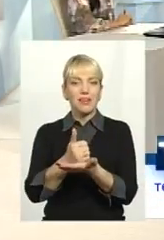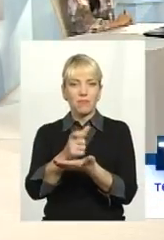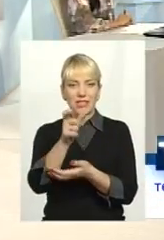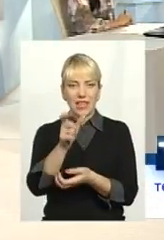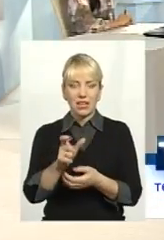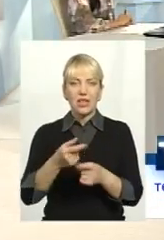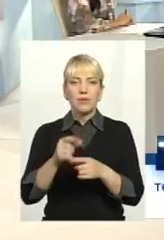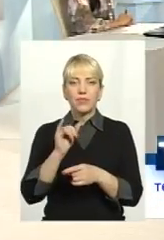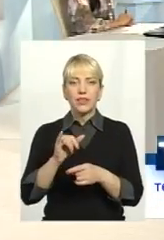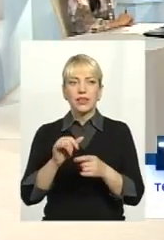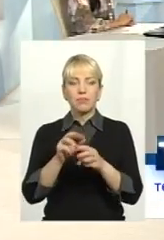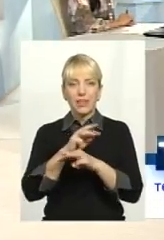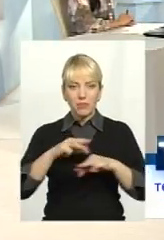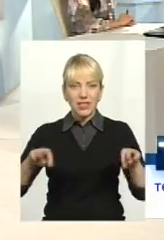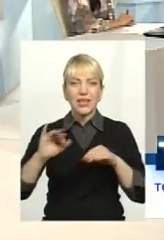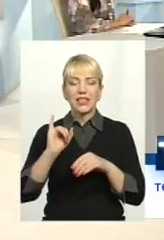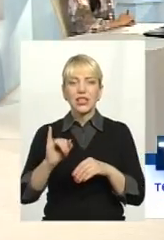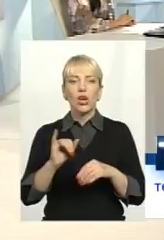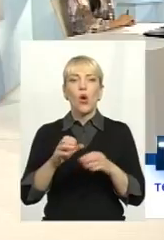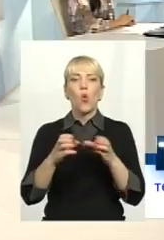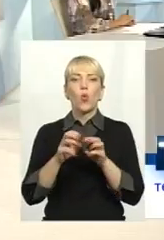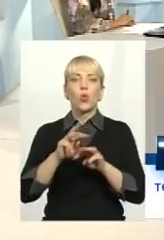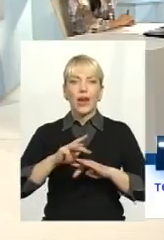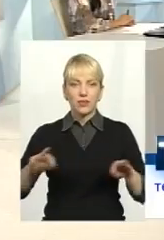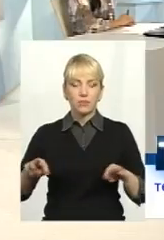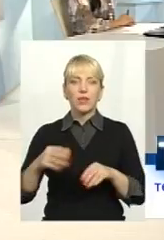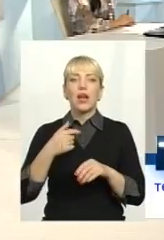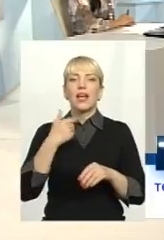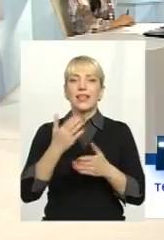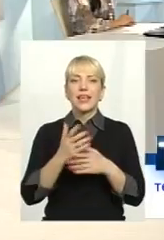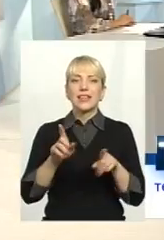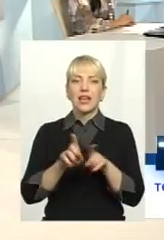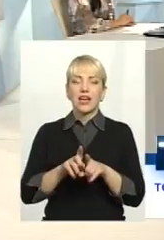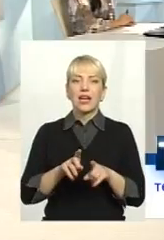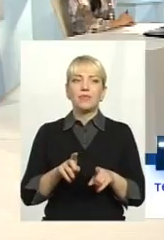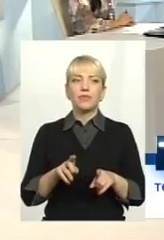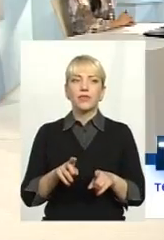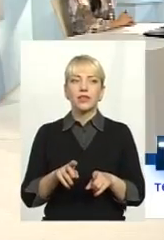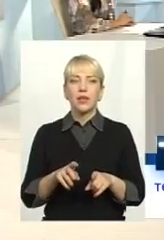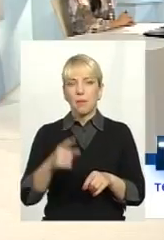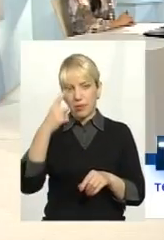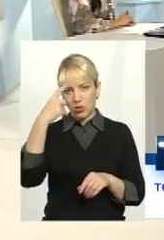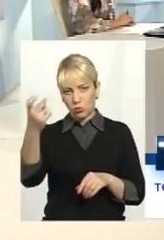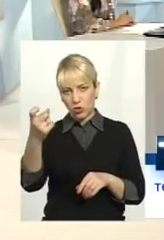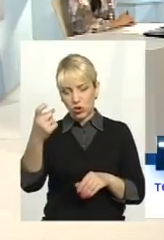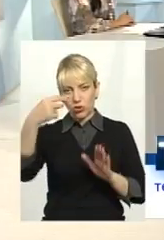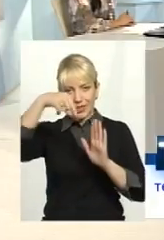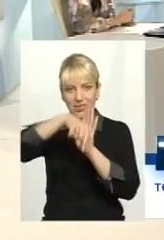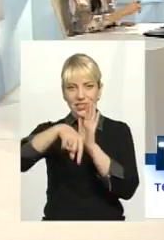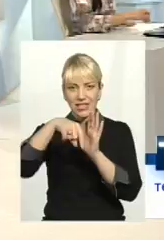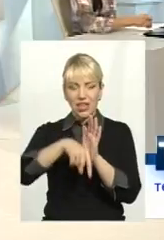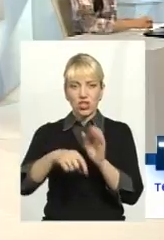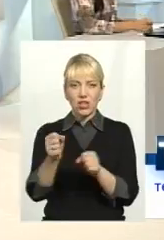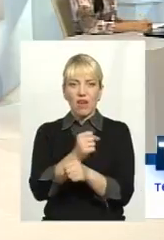Знаєте, є така народна поговорка на російській мові. Предупрежден, значить вооружен.